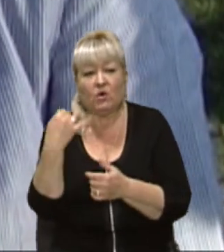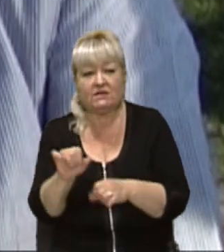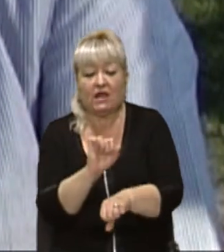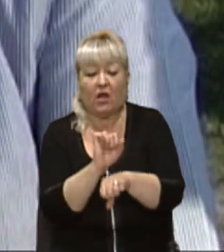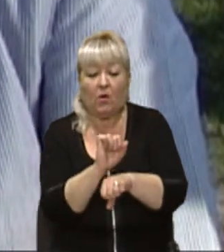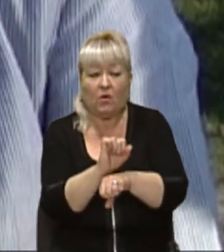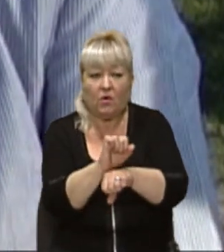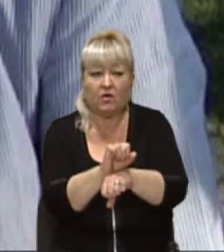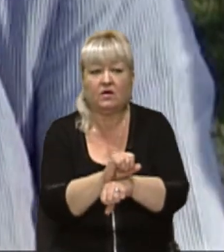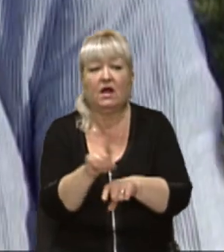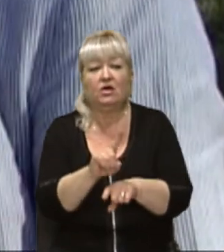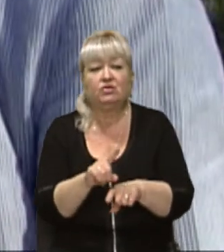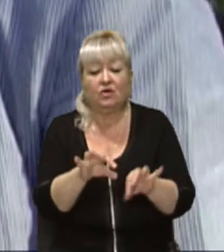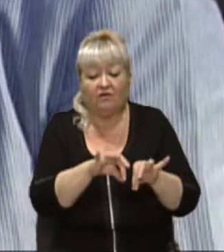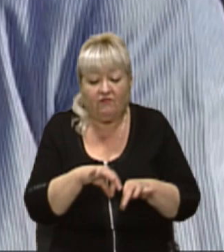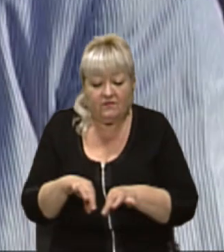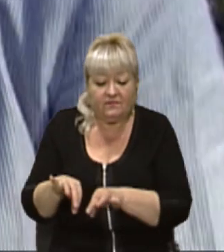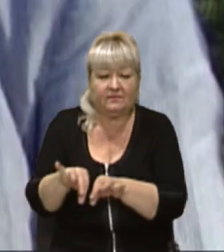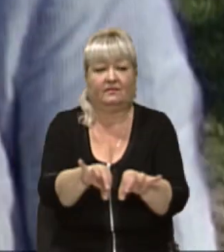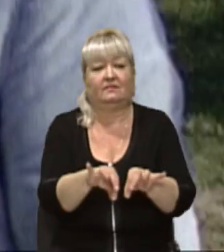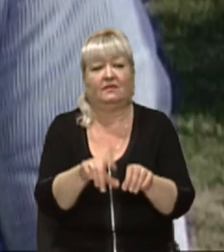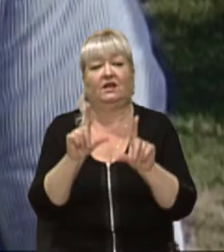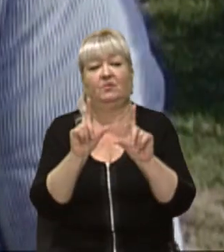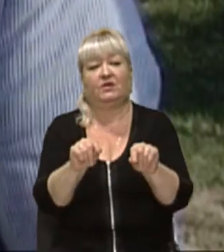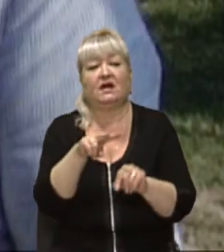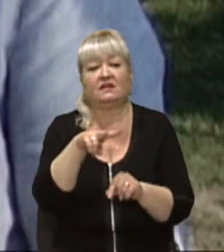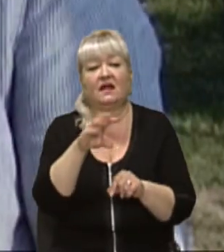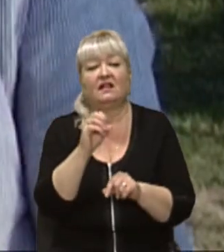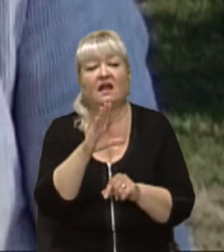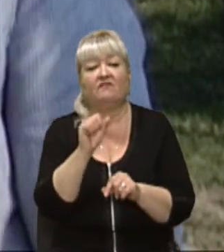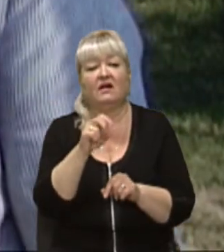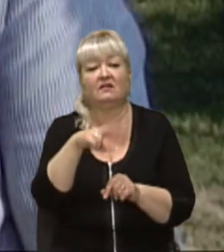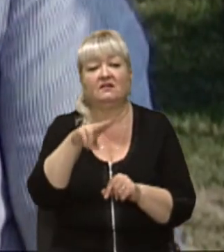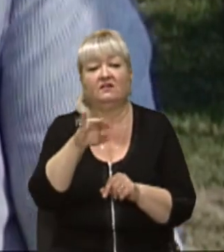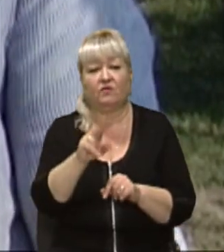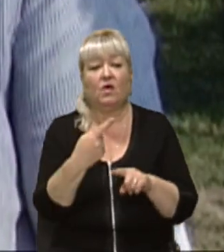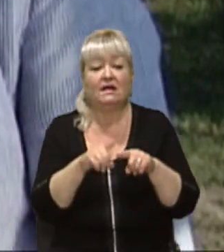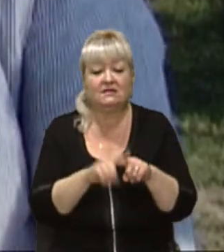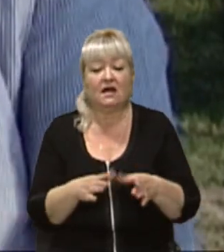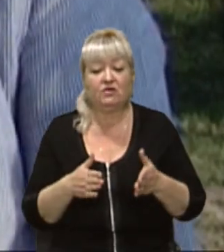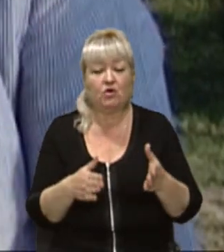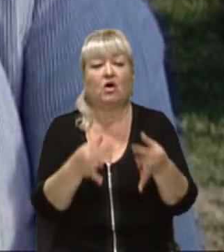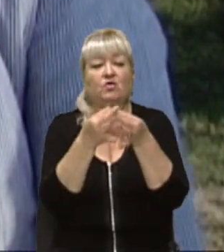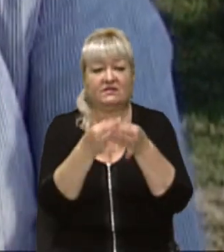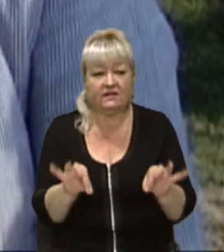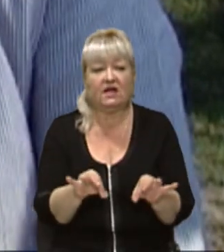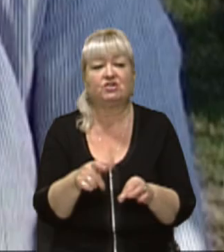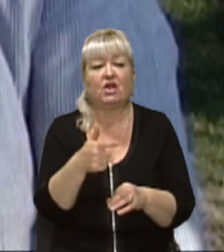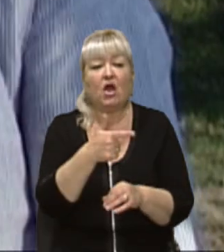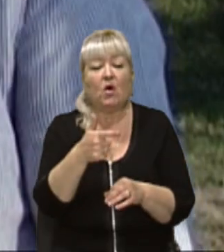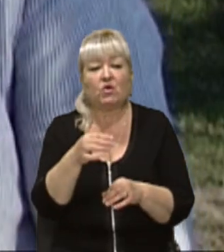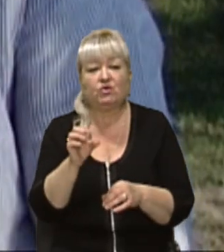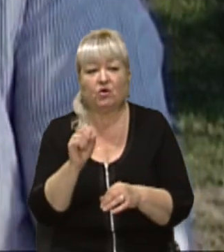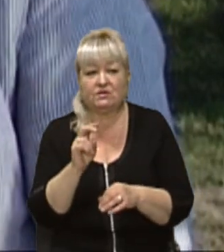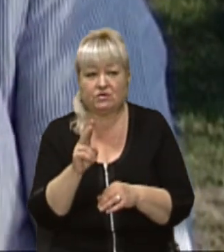виїхати з Городоцької на Курмановича, об'їхати і виїхати на Ливандівку. Тому ця дорога розвантажить Городоцьку для